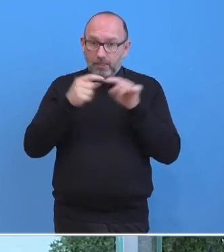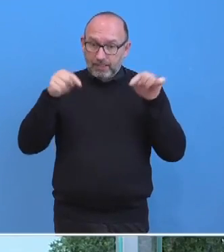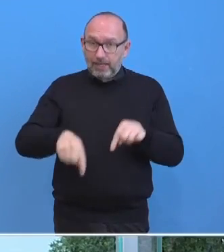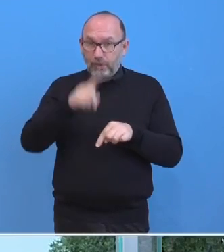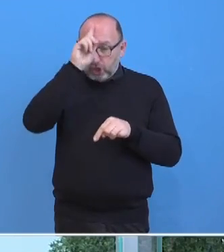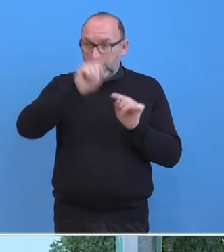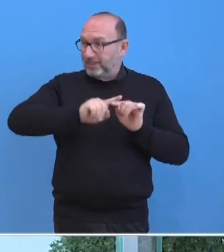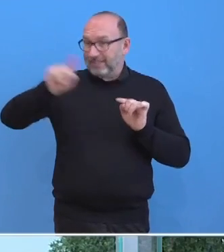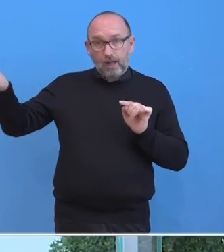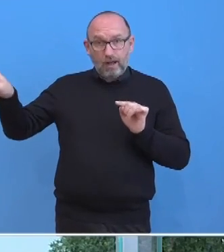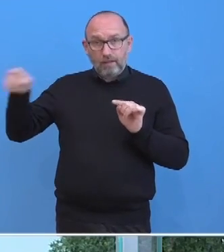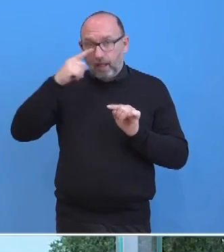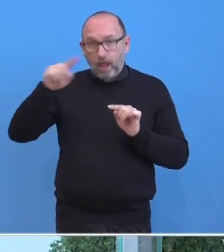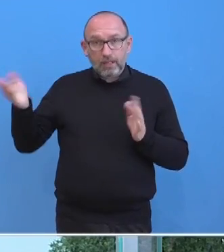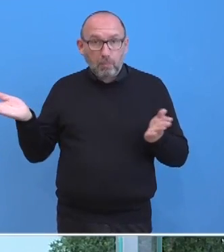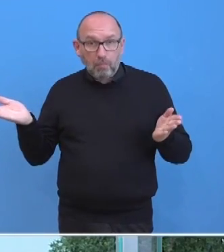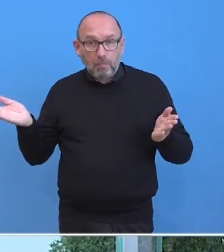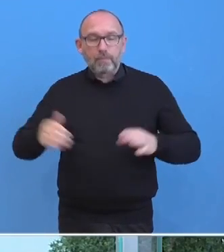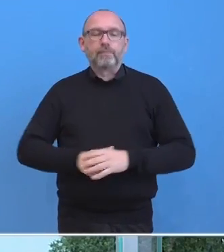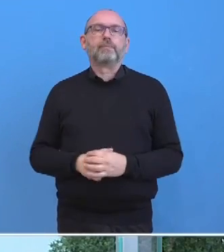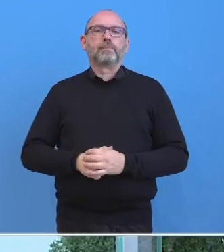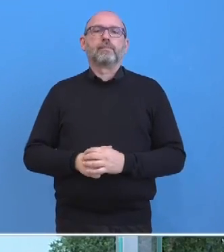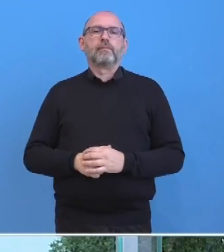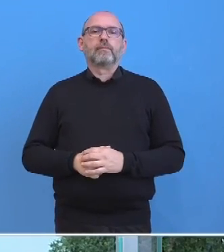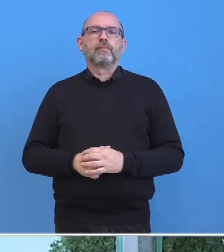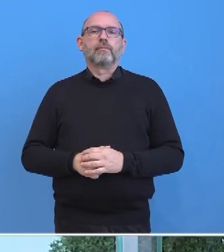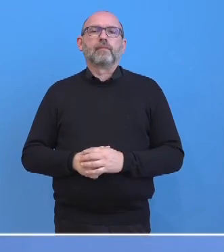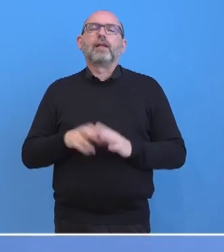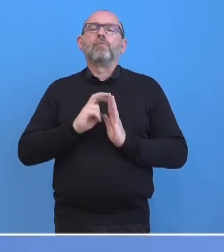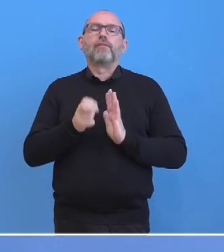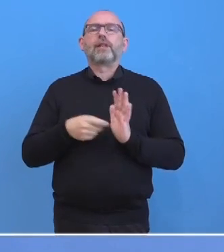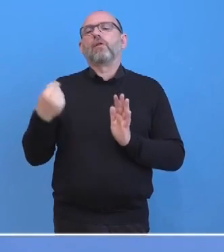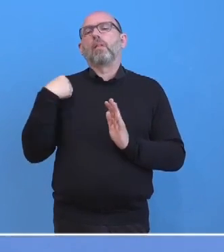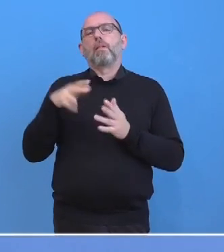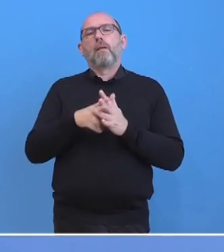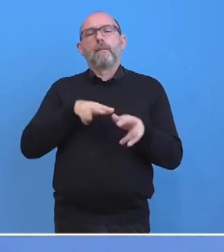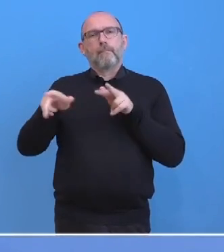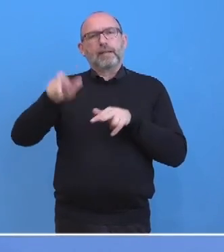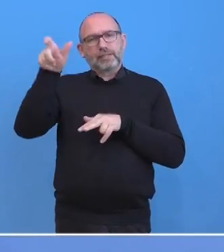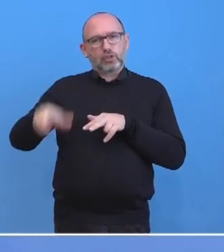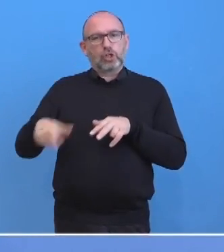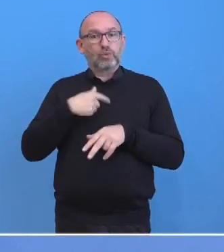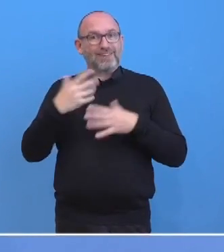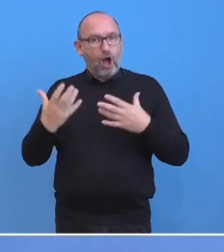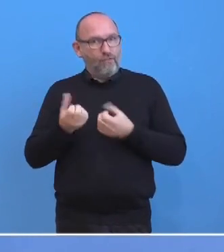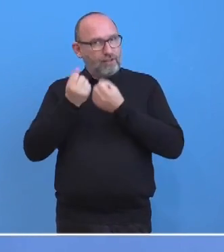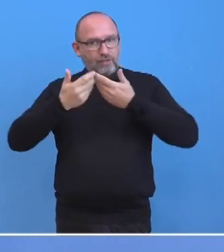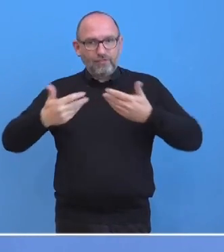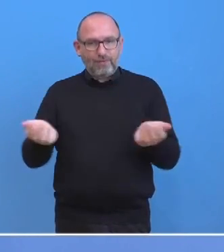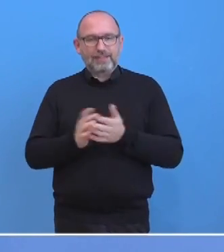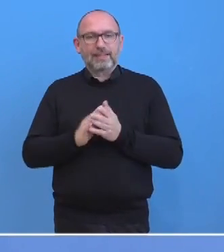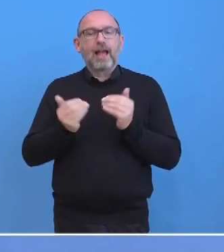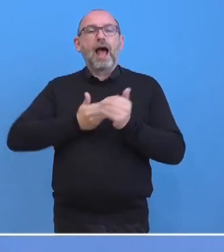Ich kann Ihnen noch einmal sagen, dass, so wie der Minister das gesagt hat, es unsere Auffassung ist, dass ausländische